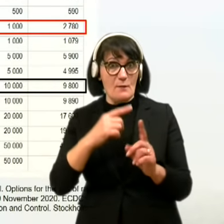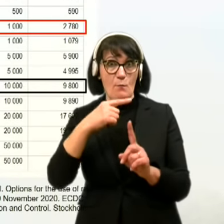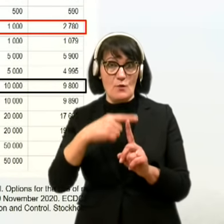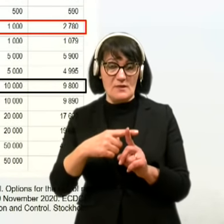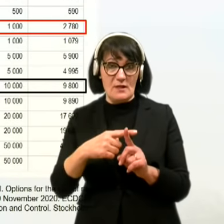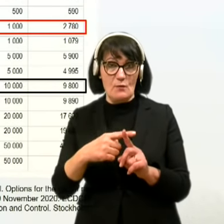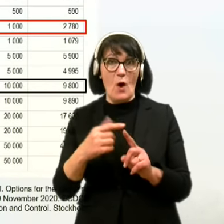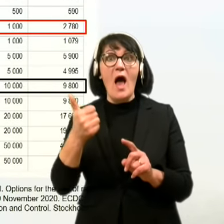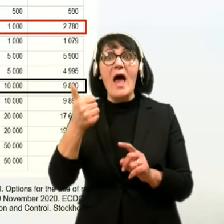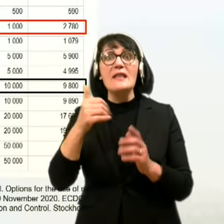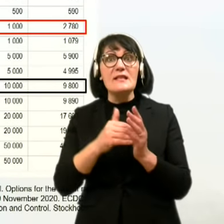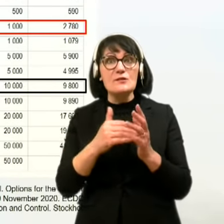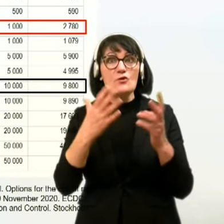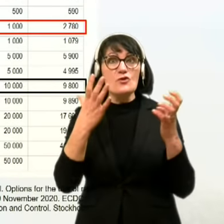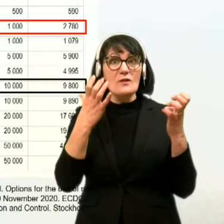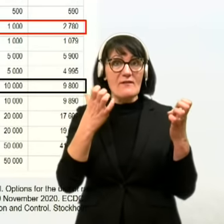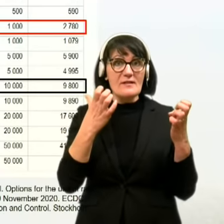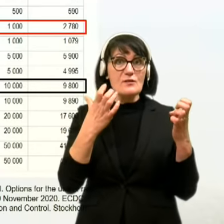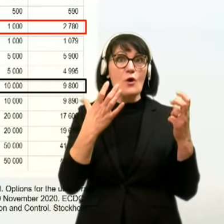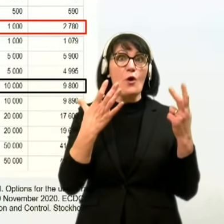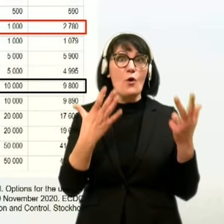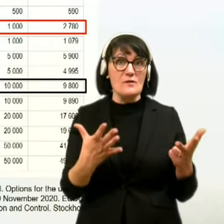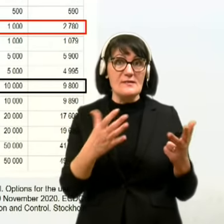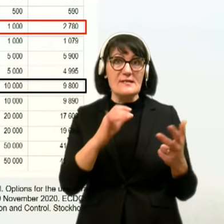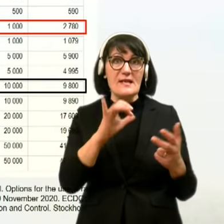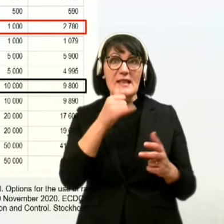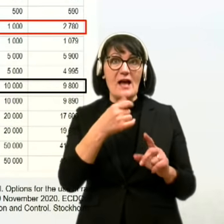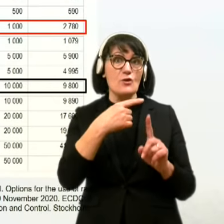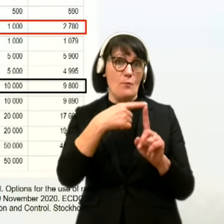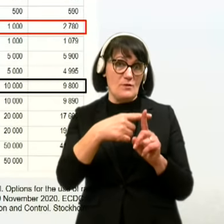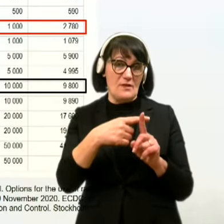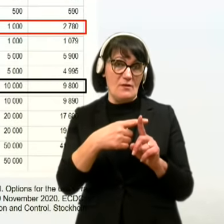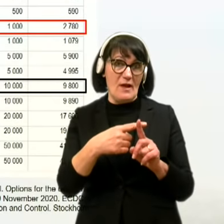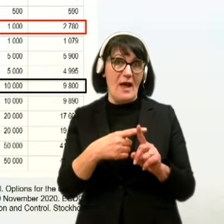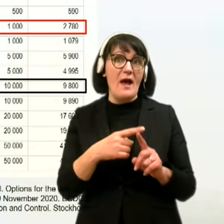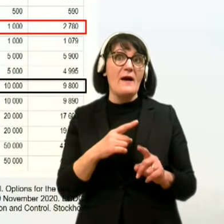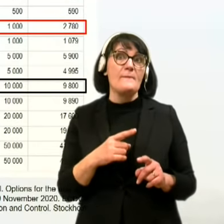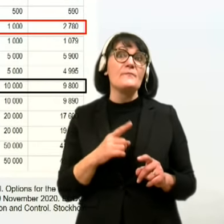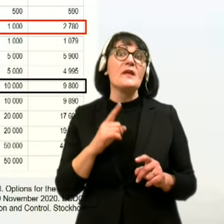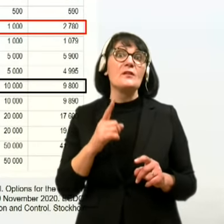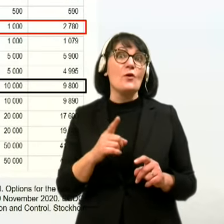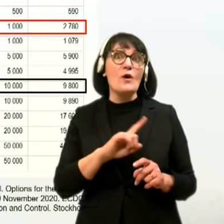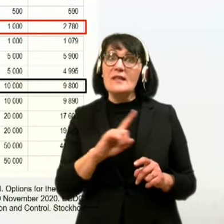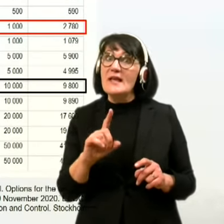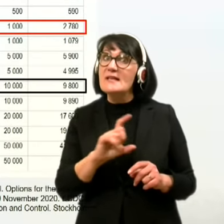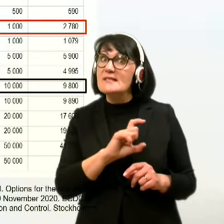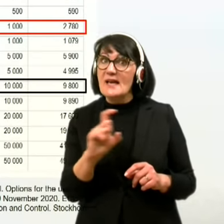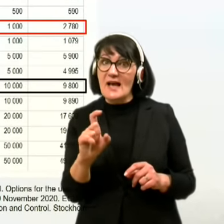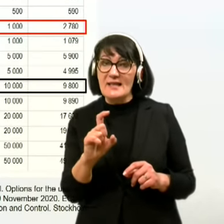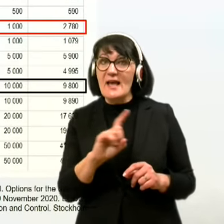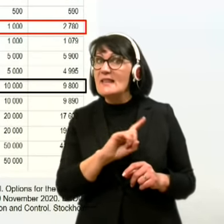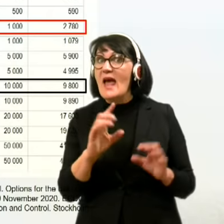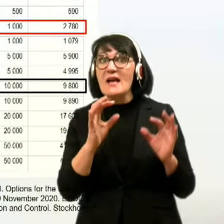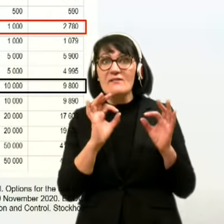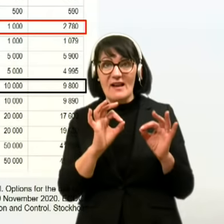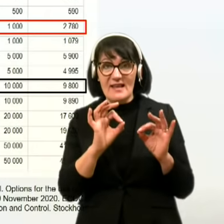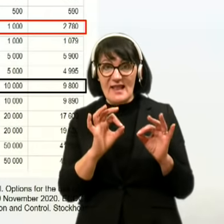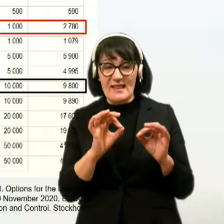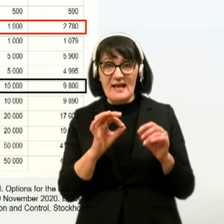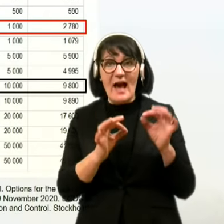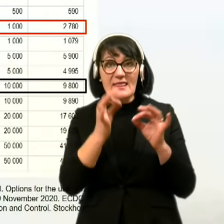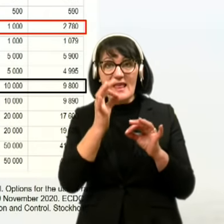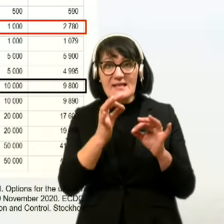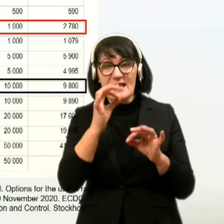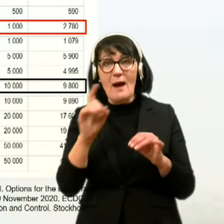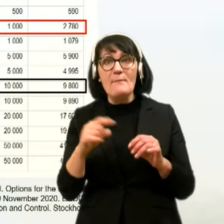jih je 1980 lažno pozitivnih. In to, klik prosim, ni zaradi nekvalitetnega testa, to